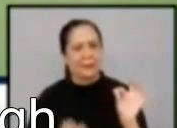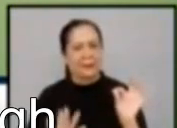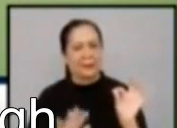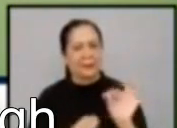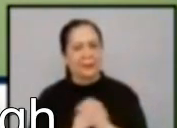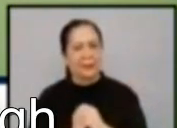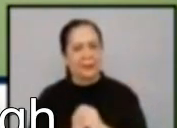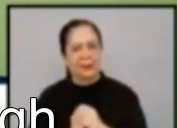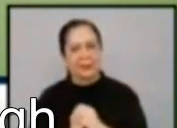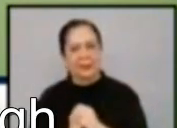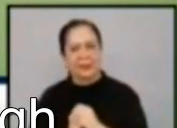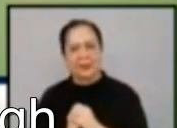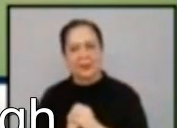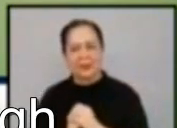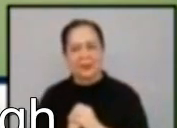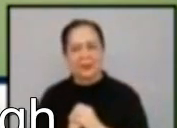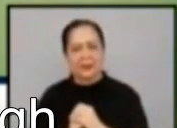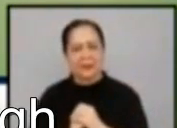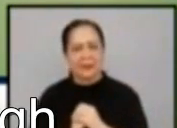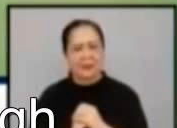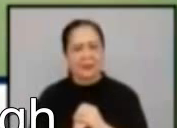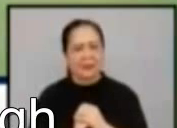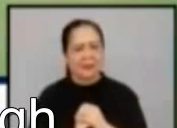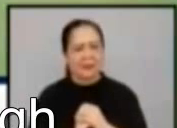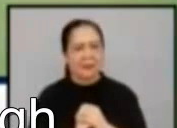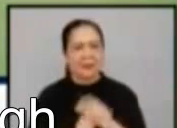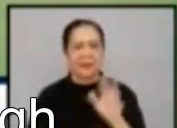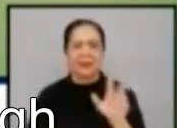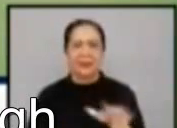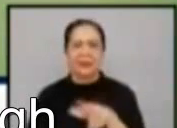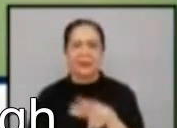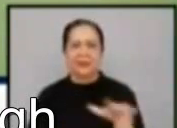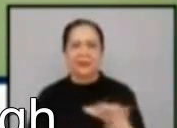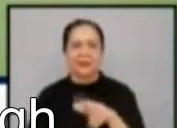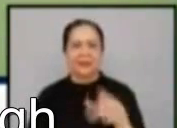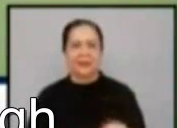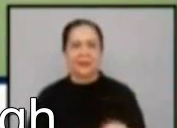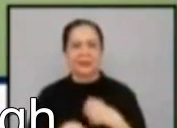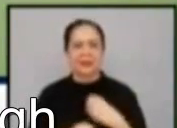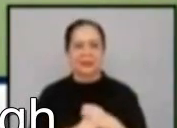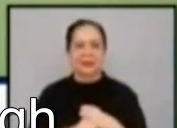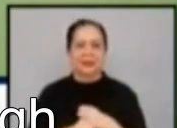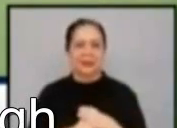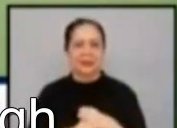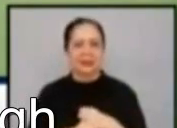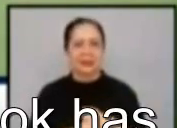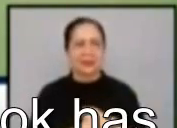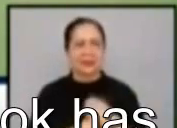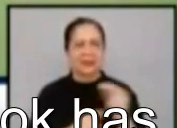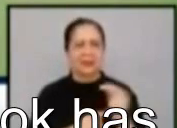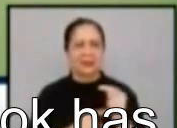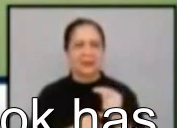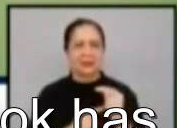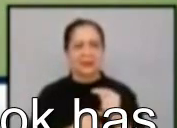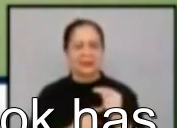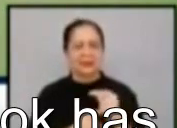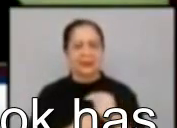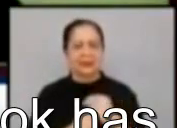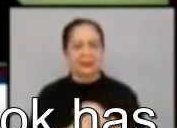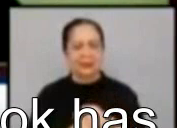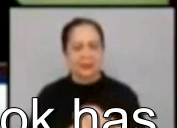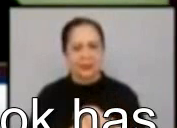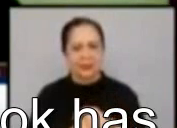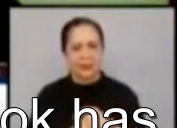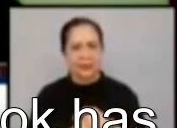ilan taon na, 33 years old. Ayan. Sa November, magta-33